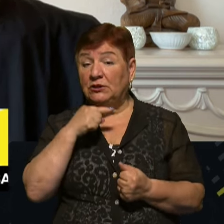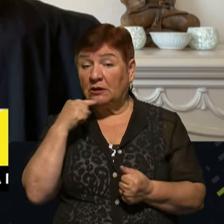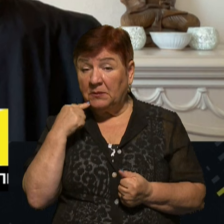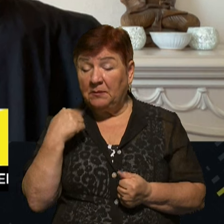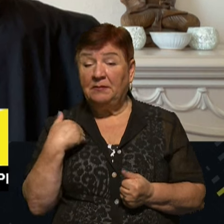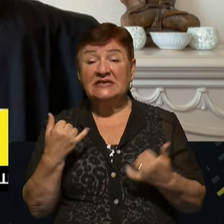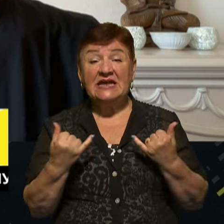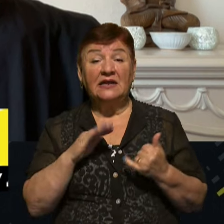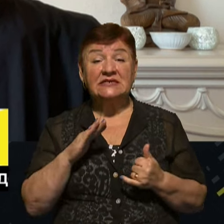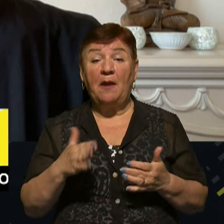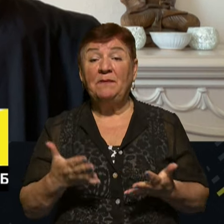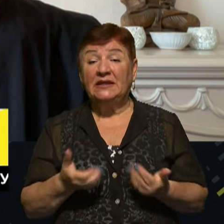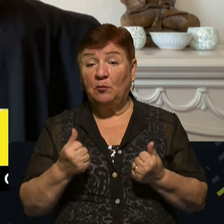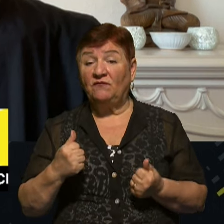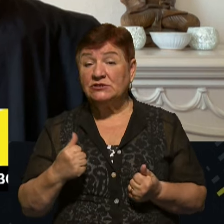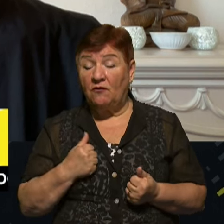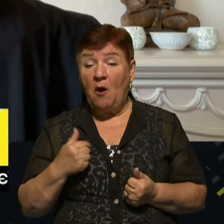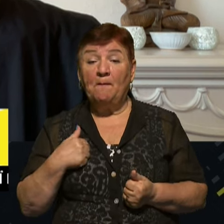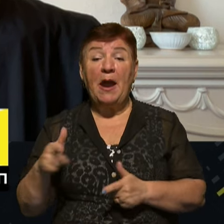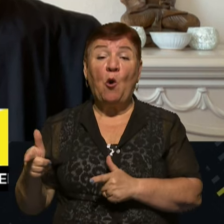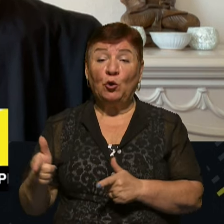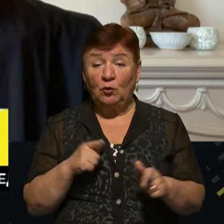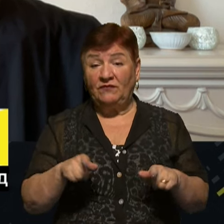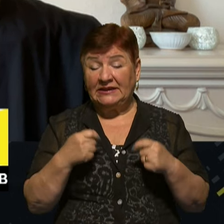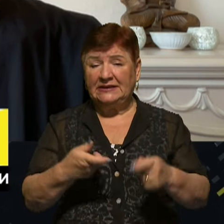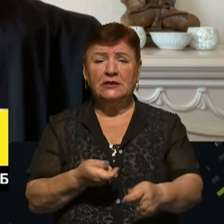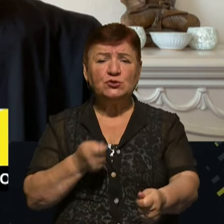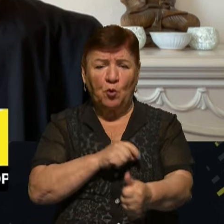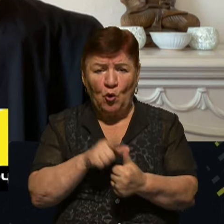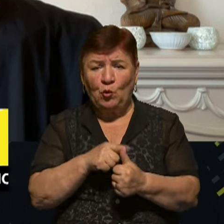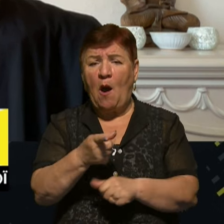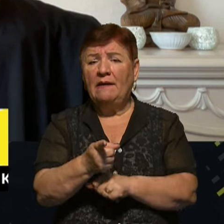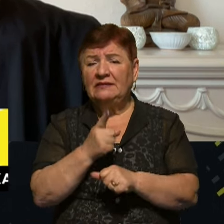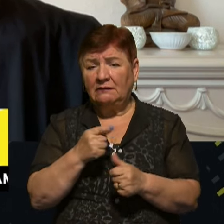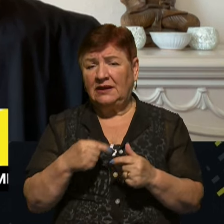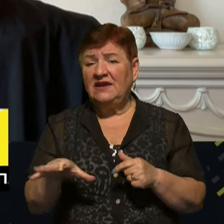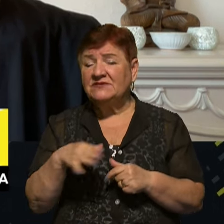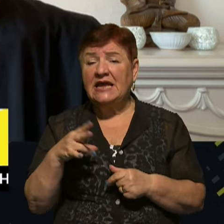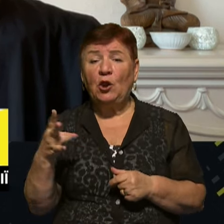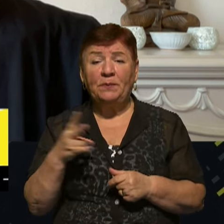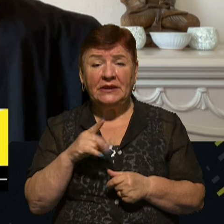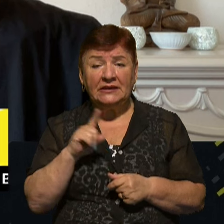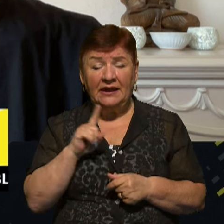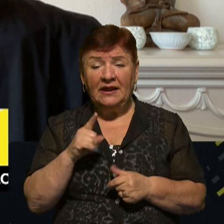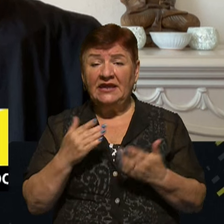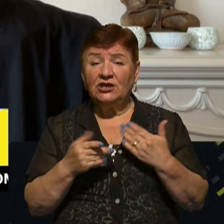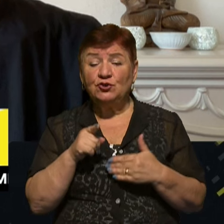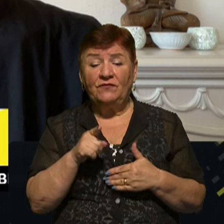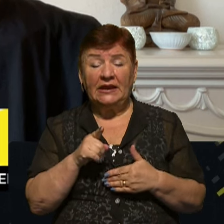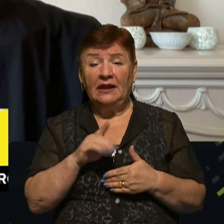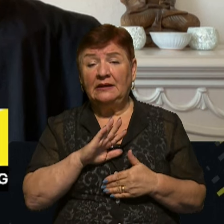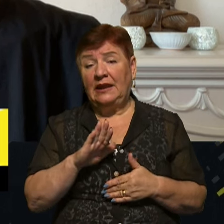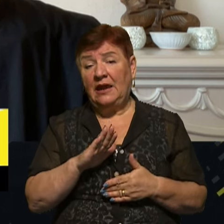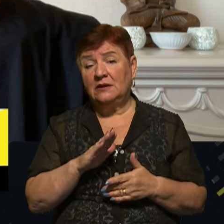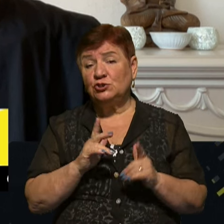її зараз ще не підтримуємо військово, але ми готові дати там зброю, танки і все, що необхідно, якщо ви не погодитесь на такі-такі